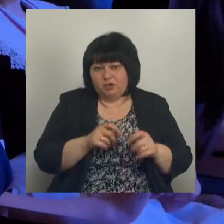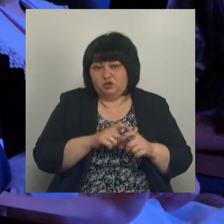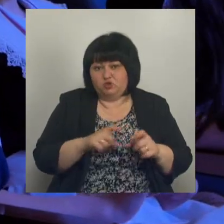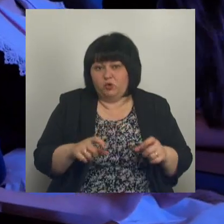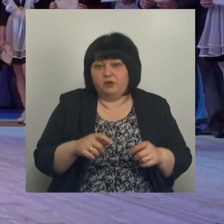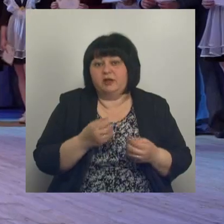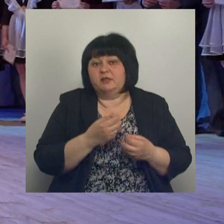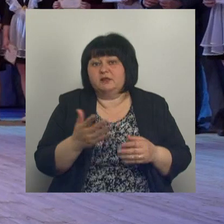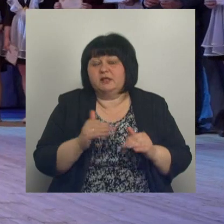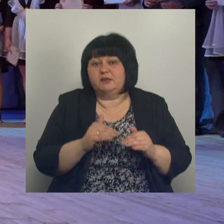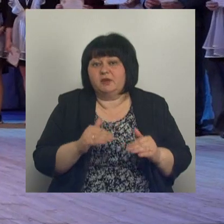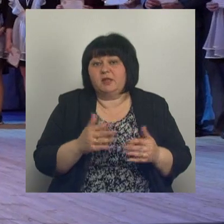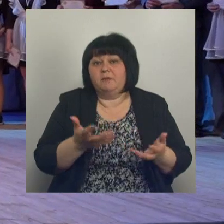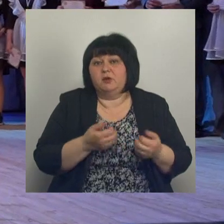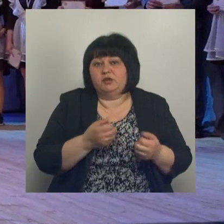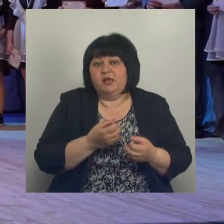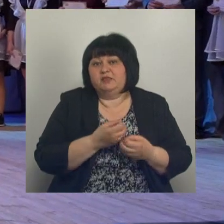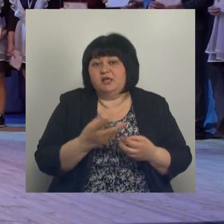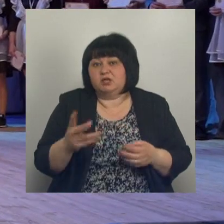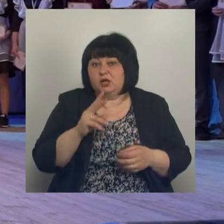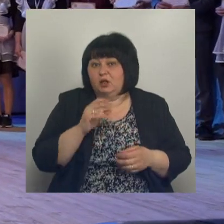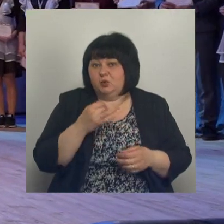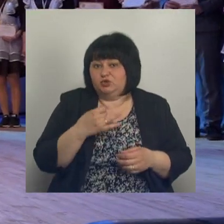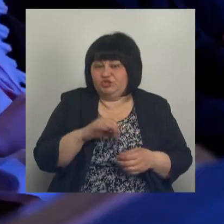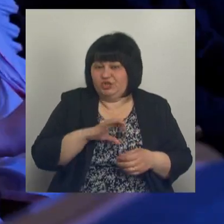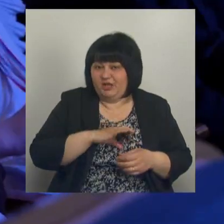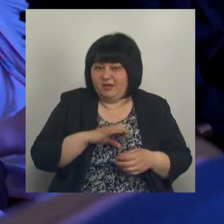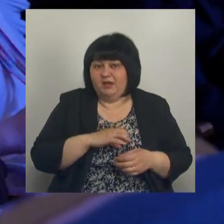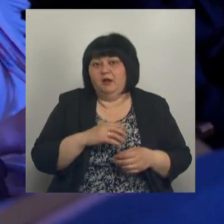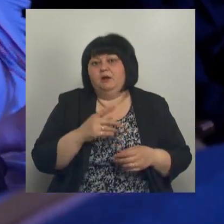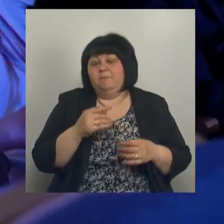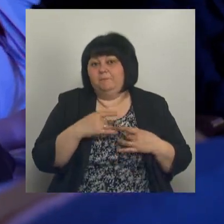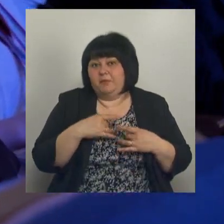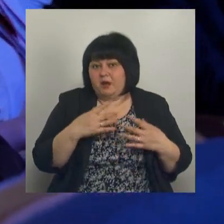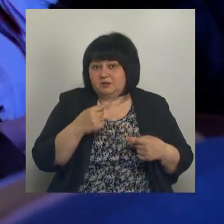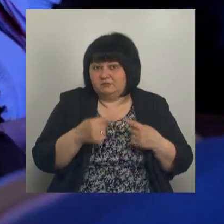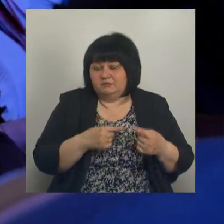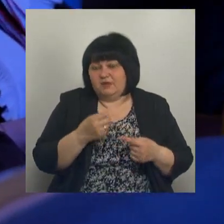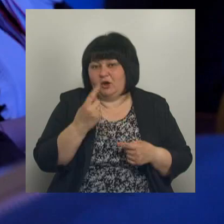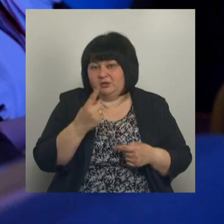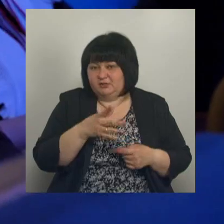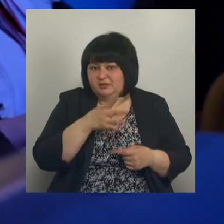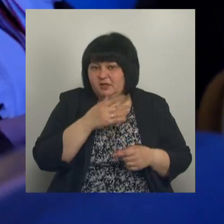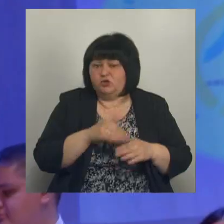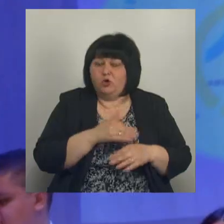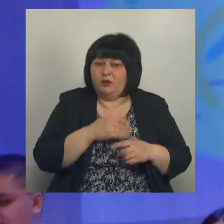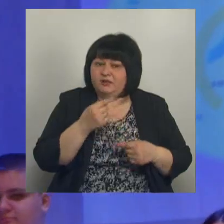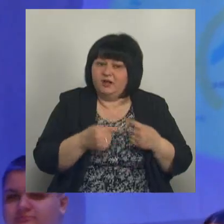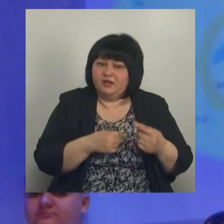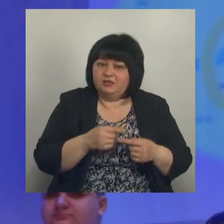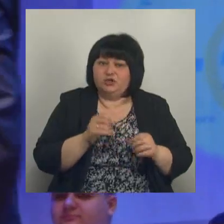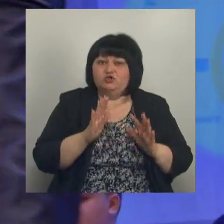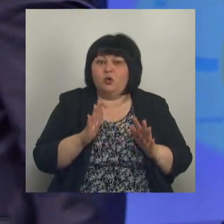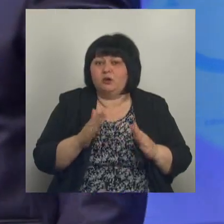Некоторые ребята – обладатели сразу нескольких лучей. Церемонии уже 11 лет. Это добрая традиция для карачанцев. Не только стимул для